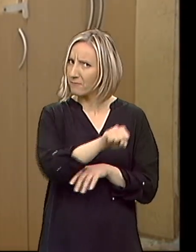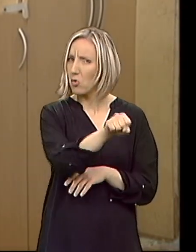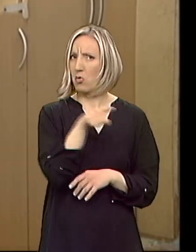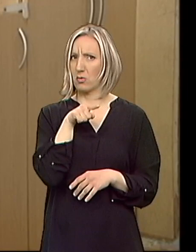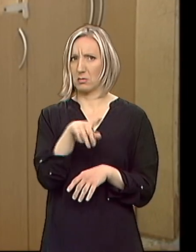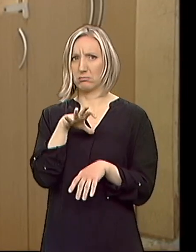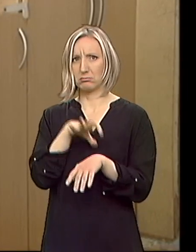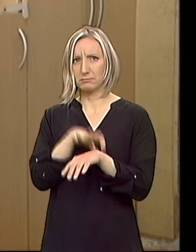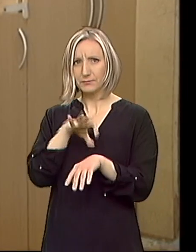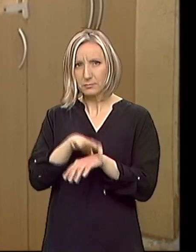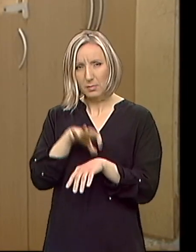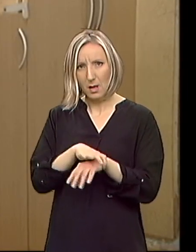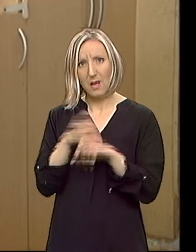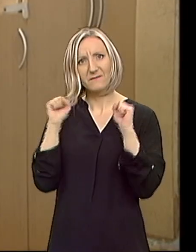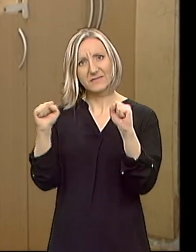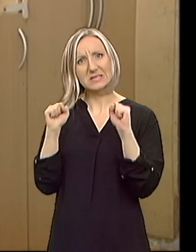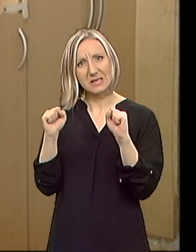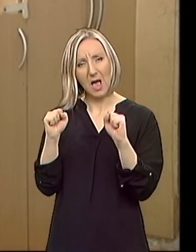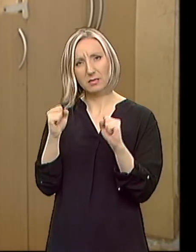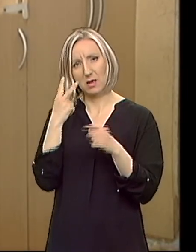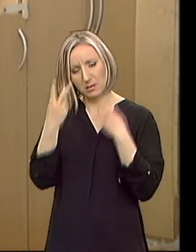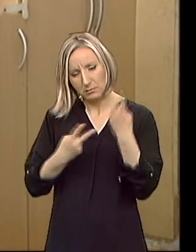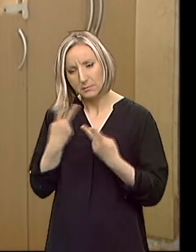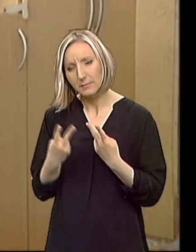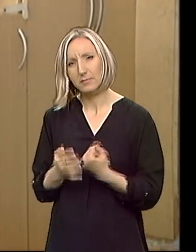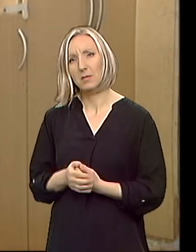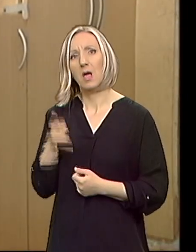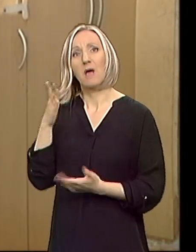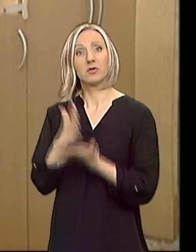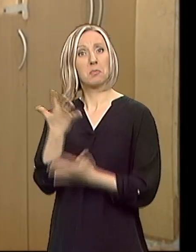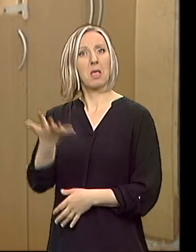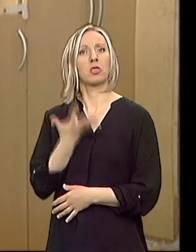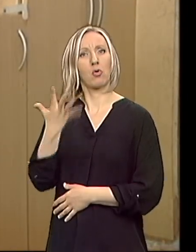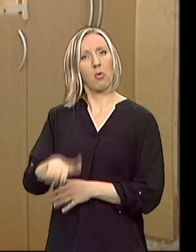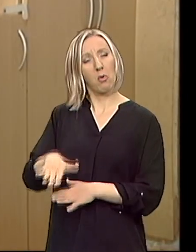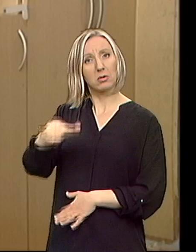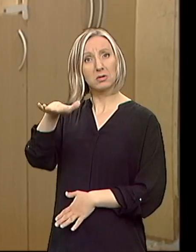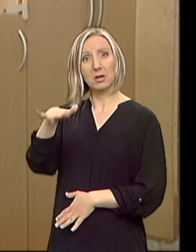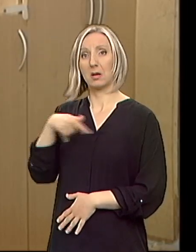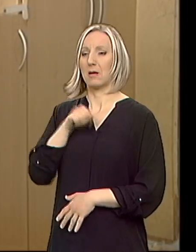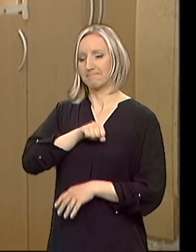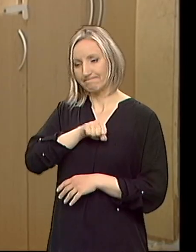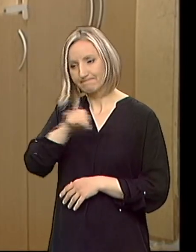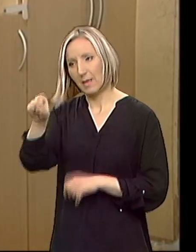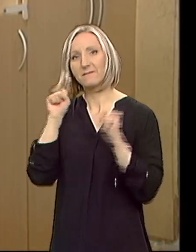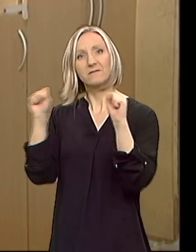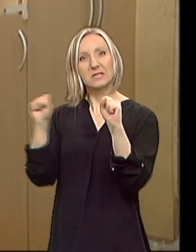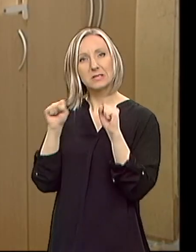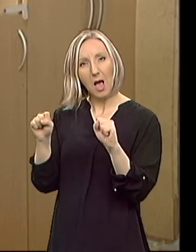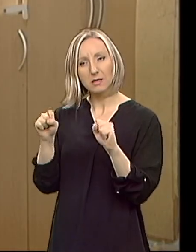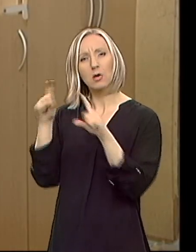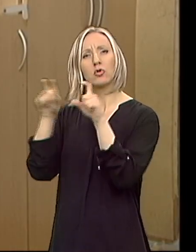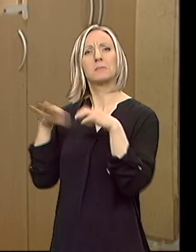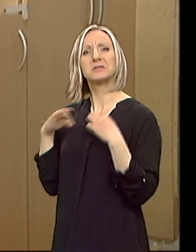ponovno kod fizijatra. To je tada imao već pet godina. Mi smo ga onda odveli kod fizijatra, u dom